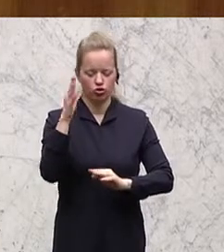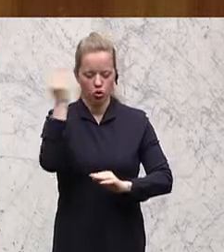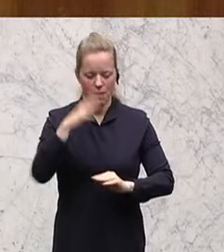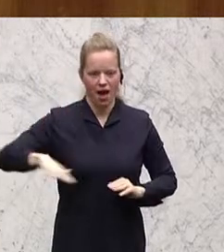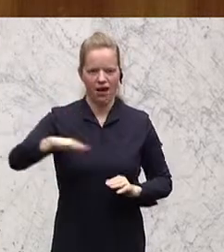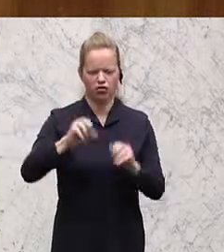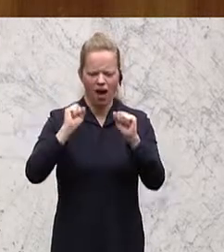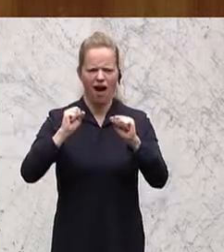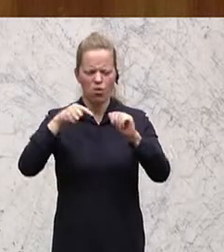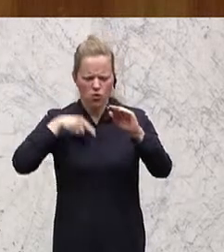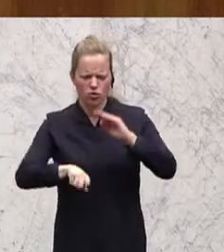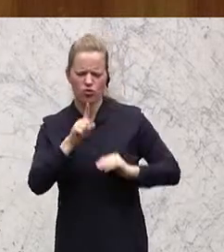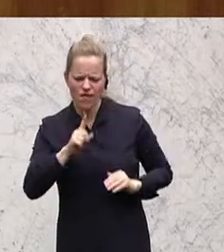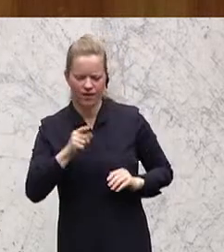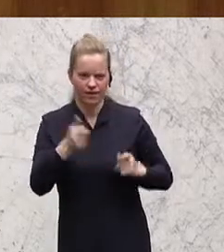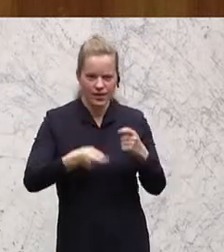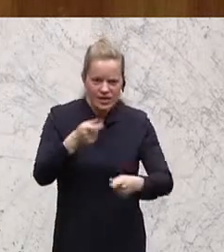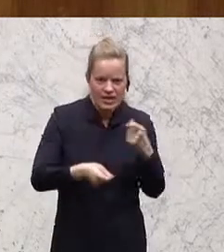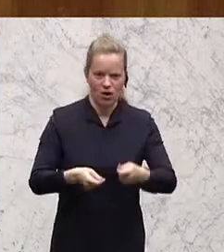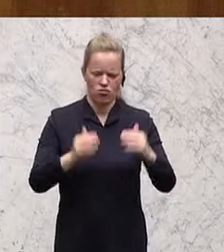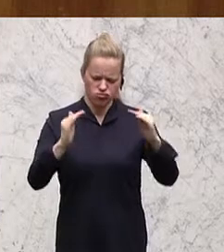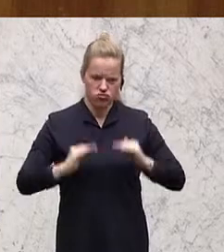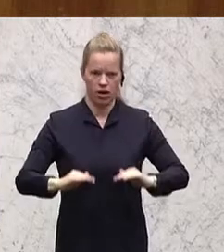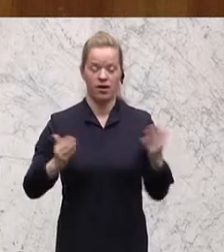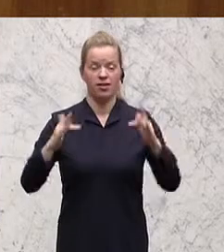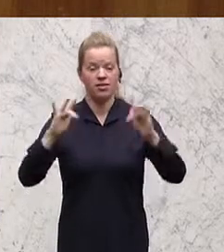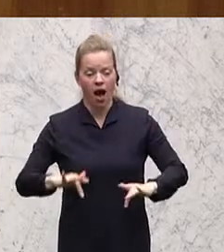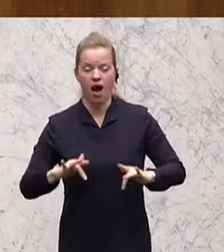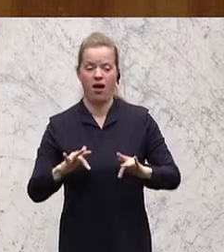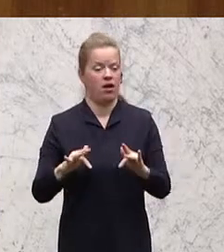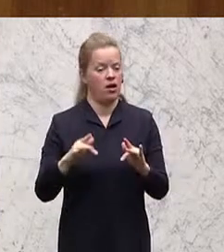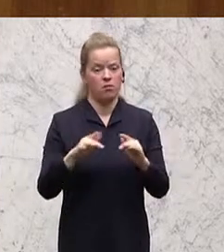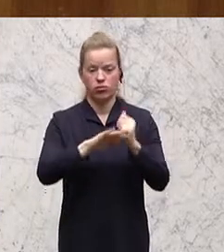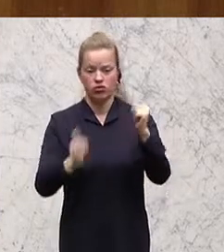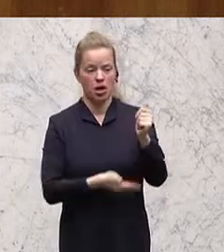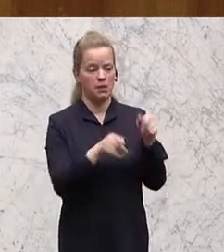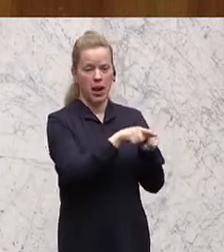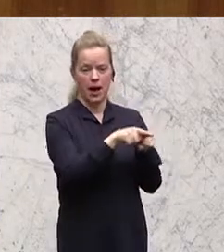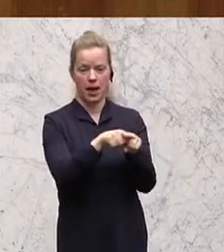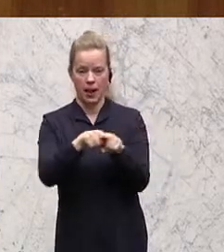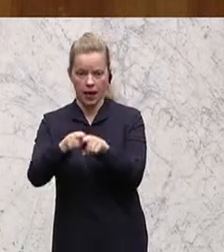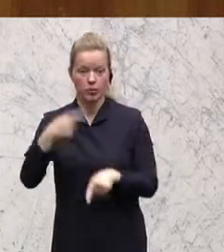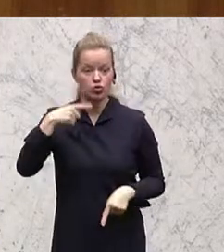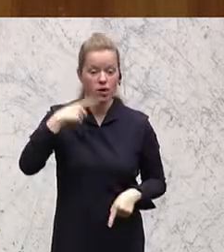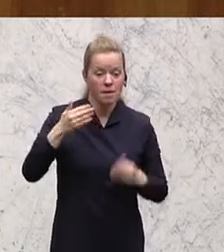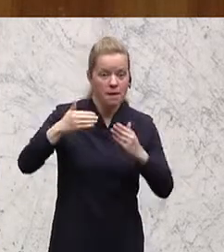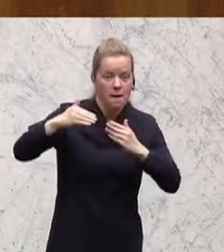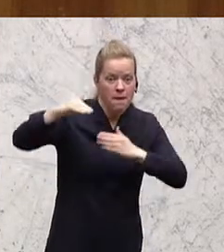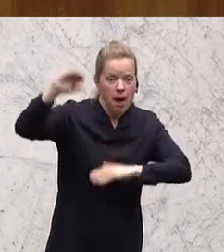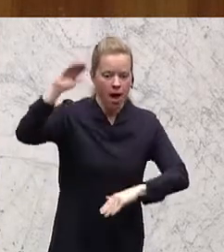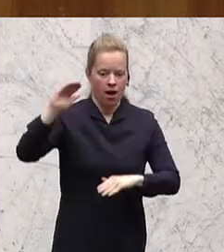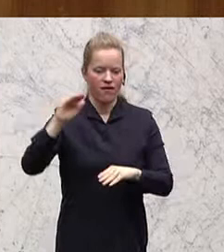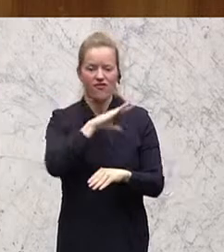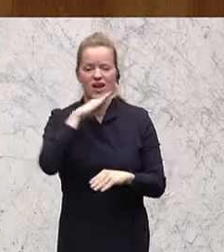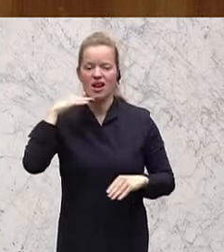Die Budgets stagnieren, die Studierendenzahlen steigen, die Bedingungen werden immer schlechter, die Dropout-Quote bleibt erschreckend hoch.